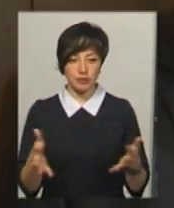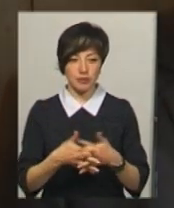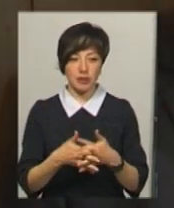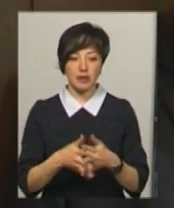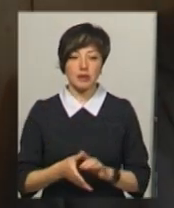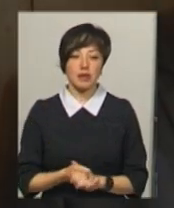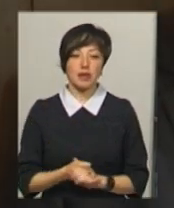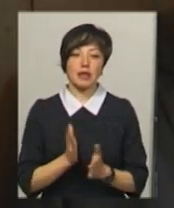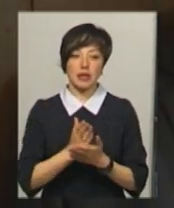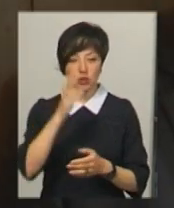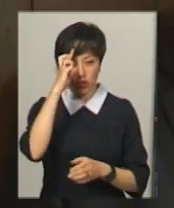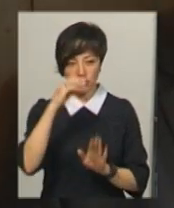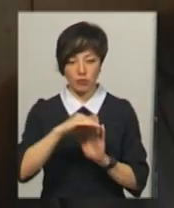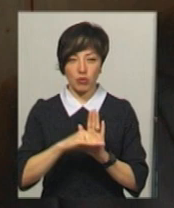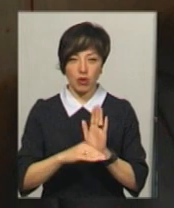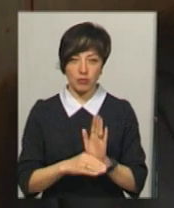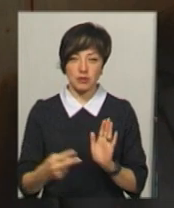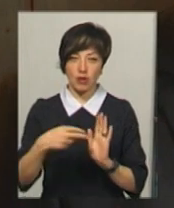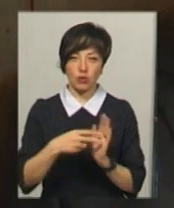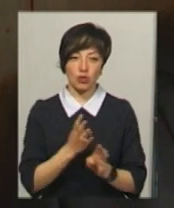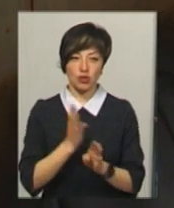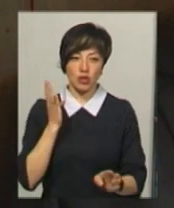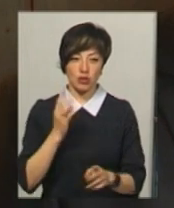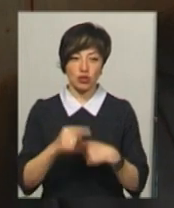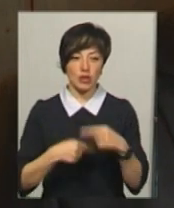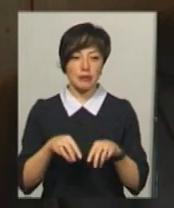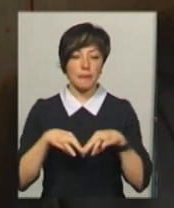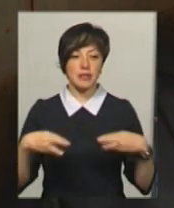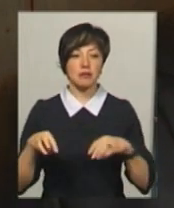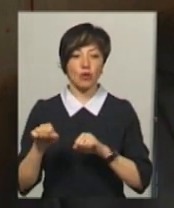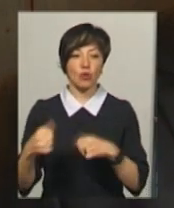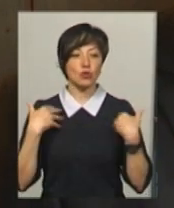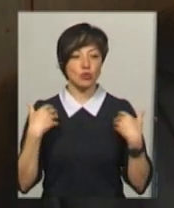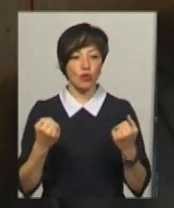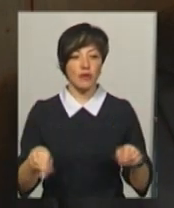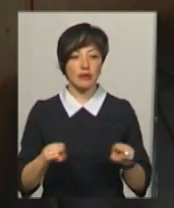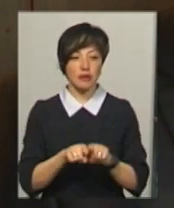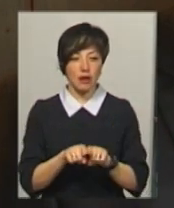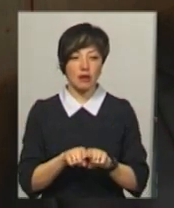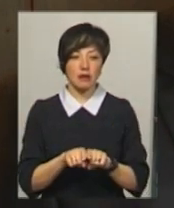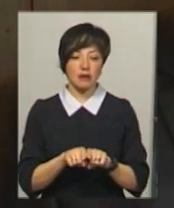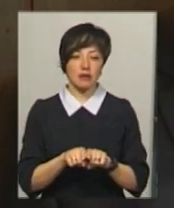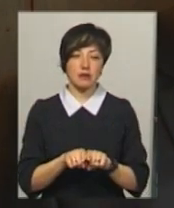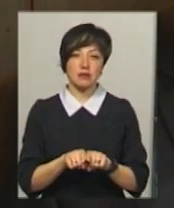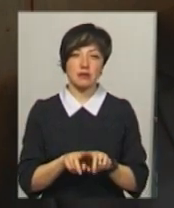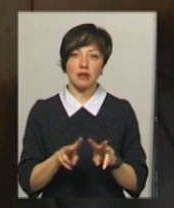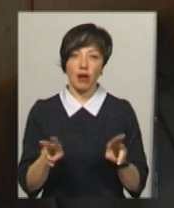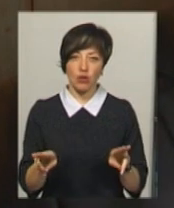Є державна програма, вони стоять на чергу через Міністерство охорони здоров'я, а також